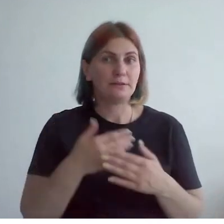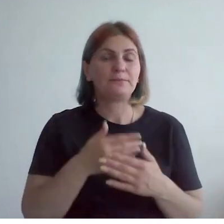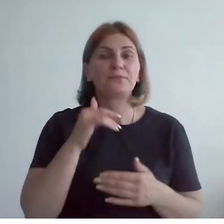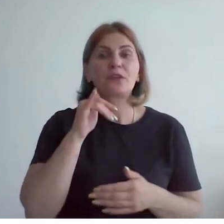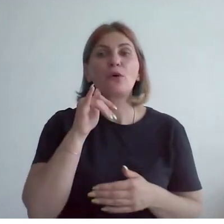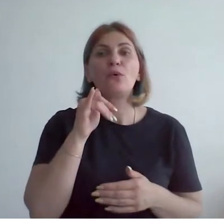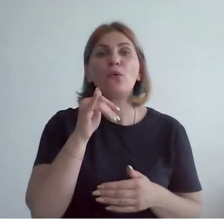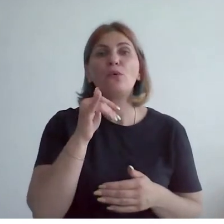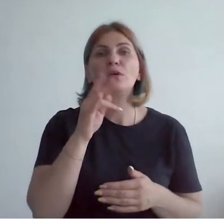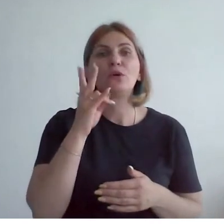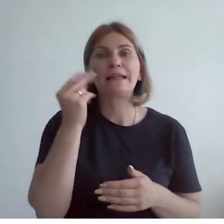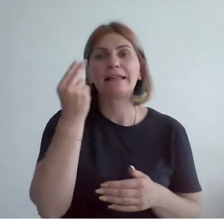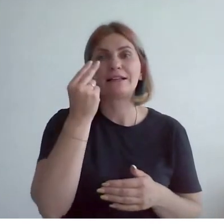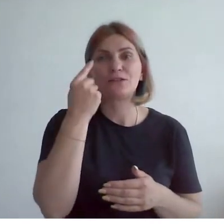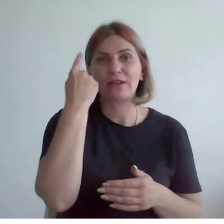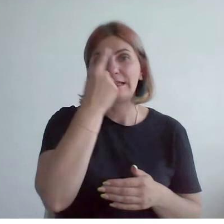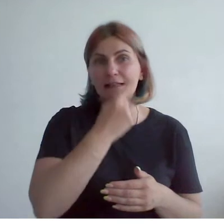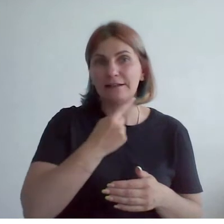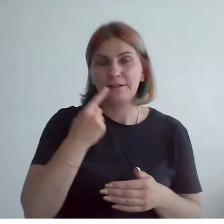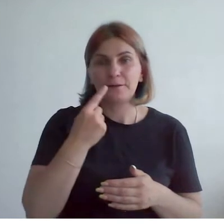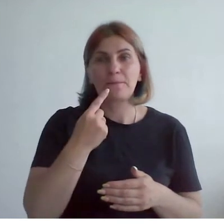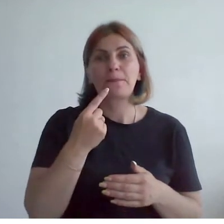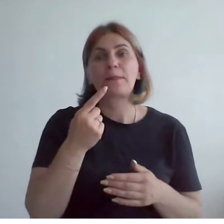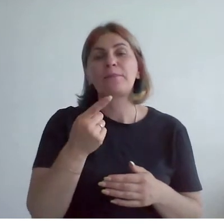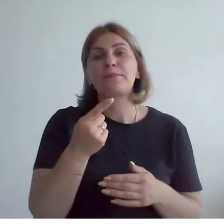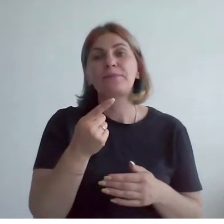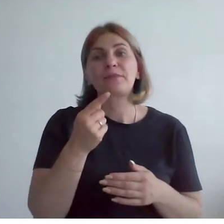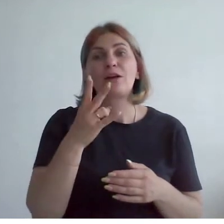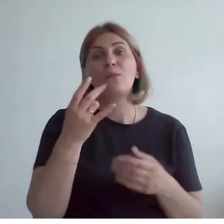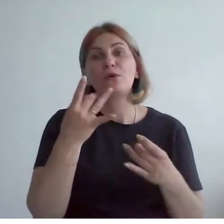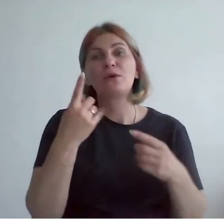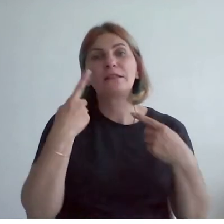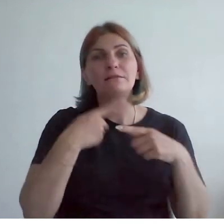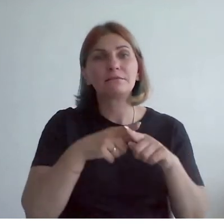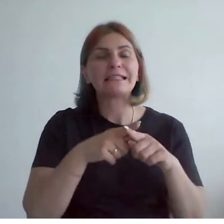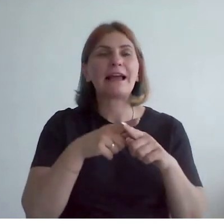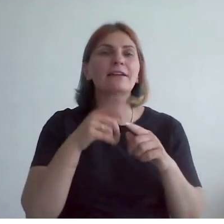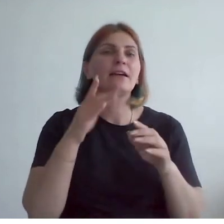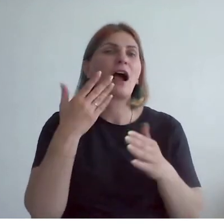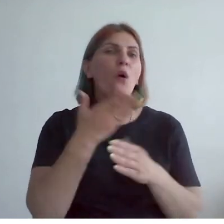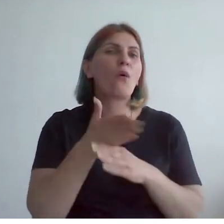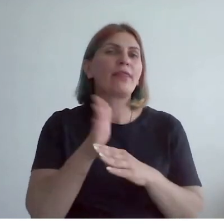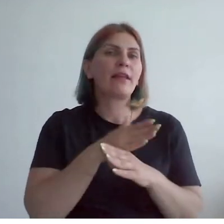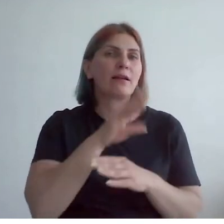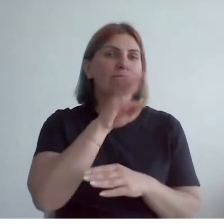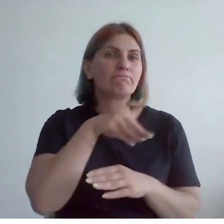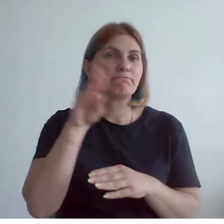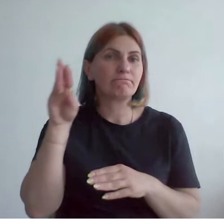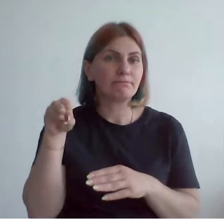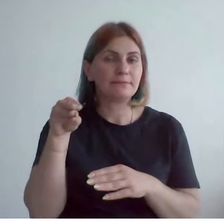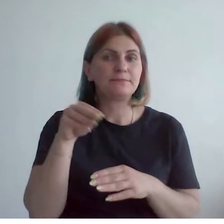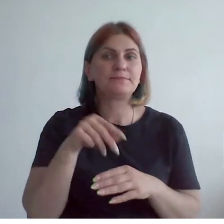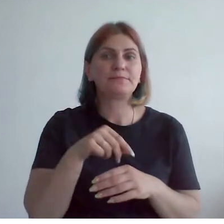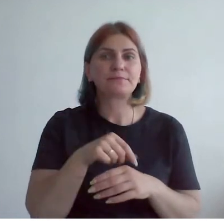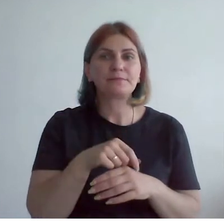прописано лицо, картина написана в импрессионистичной технике, отдельными мазками. И, собственно говоря, к этой картине, как